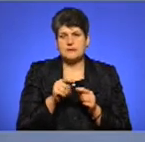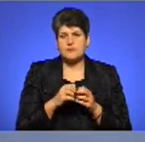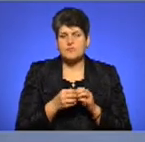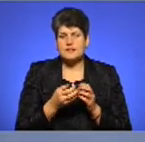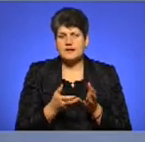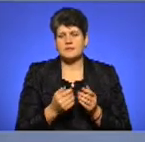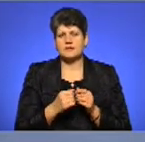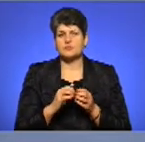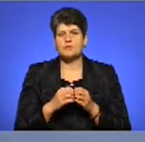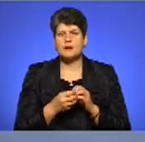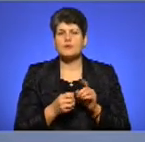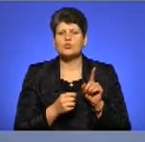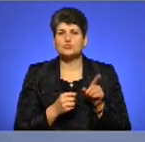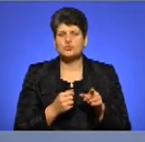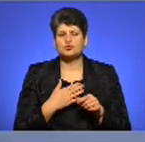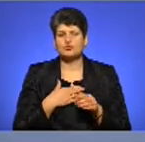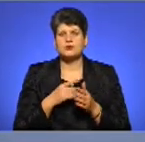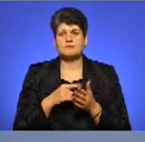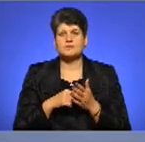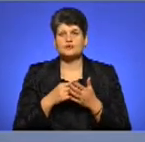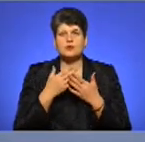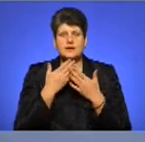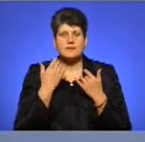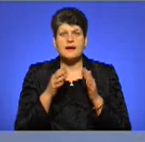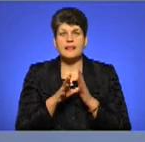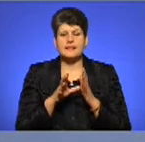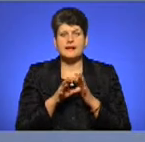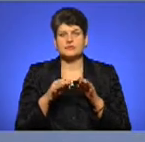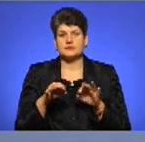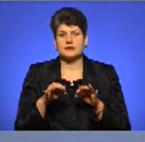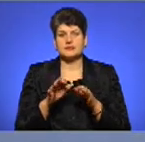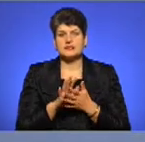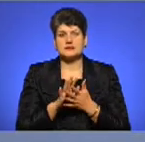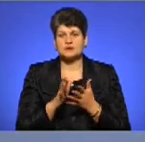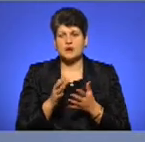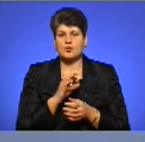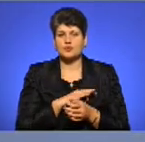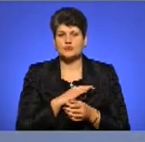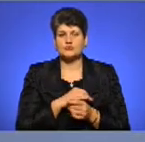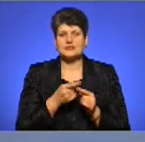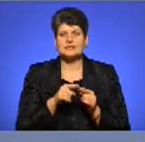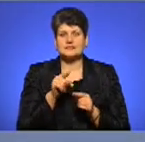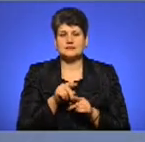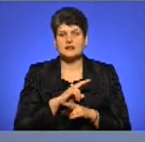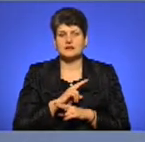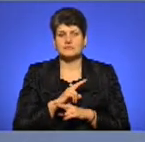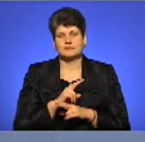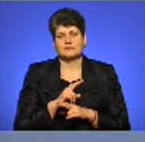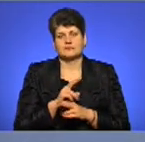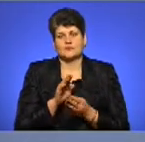Проблема в мене в тому, що в моє місто немає багато електротранспорту, який не забруднє, а користується оцими трупами, які їздять.